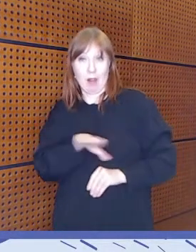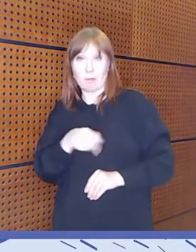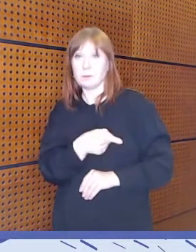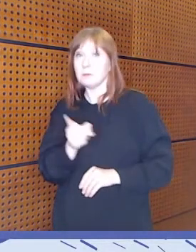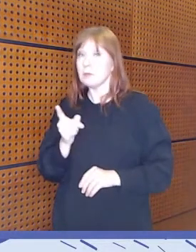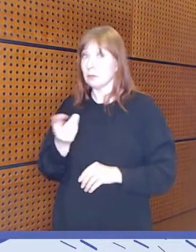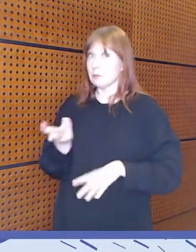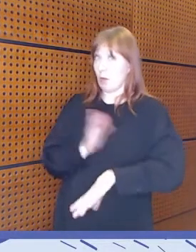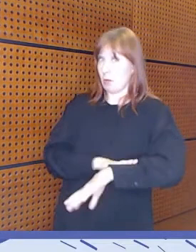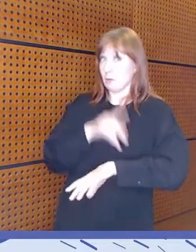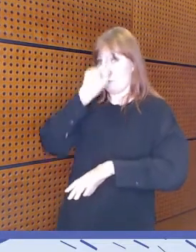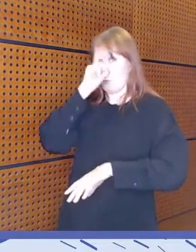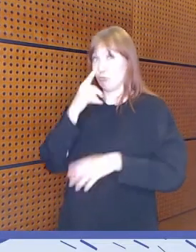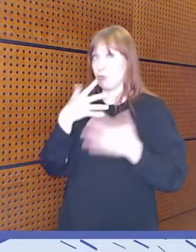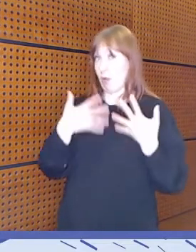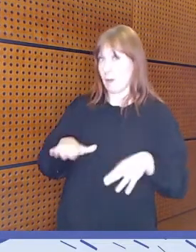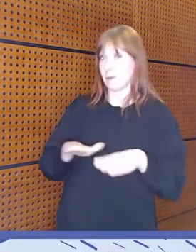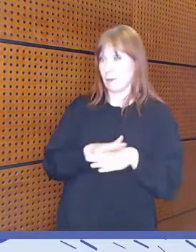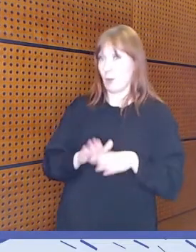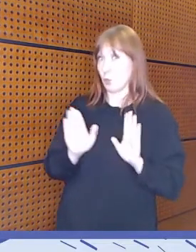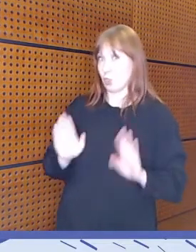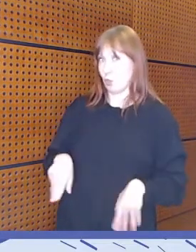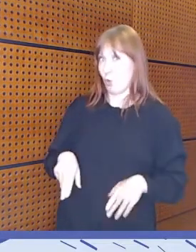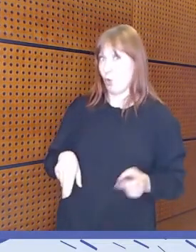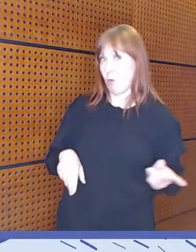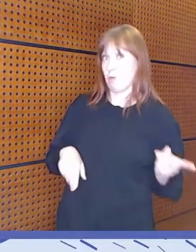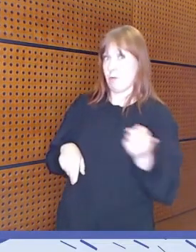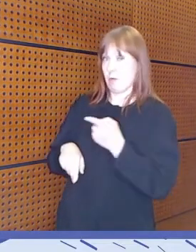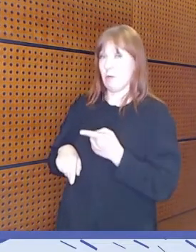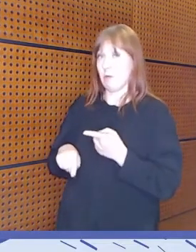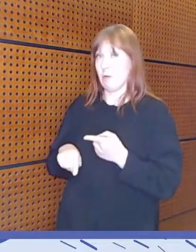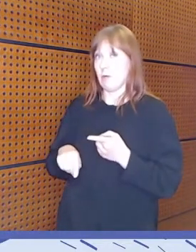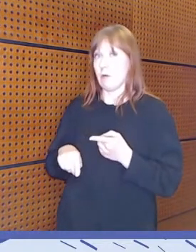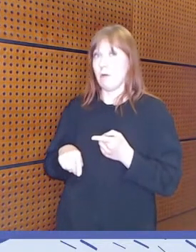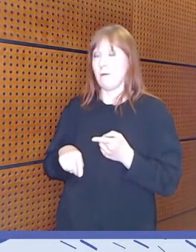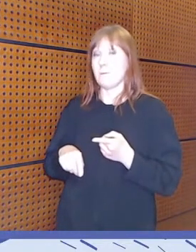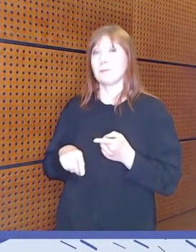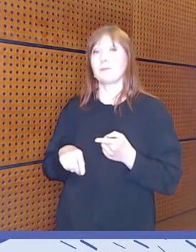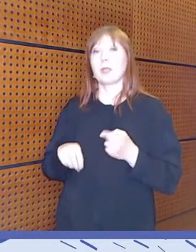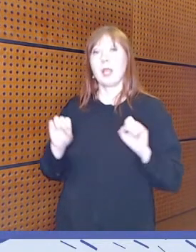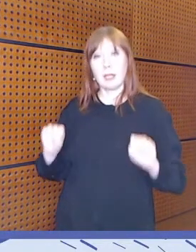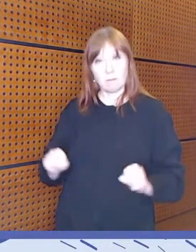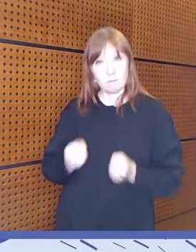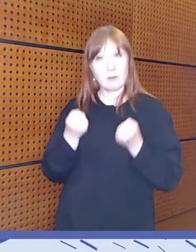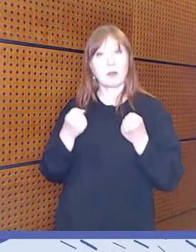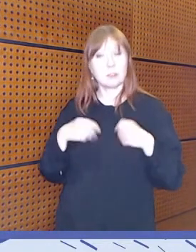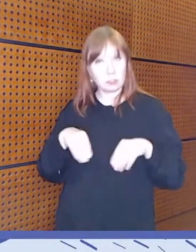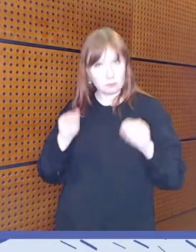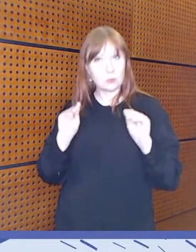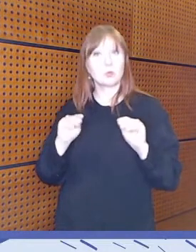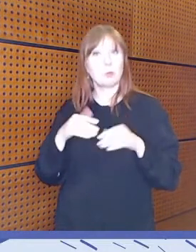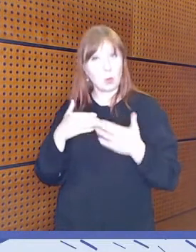laitteiden käyttäjiä. Kyllä sitä täytyy harjoitella myös varhaiskasvatuksen puolella.